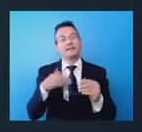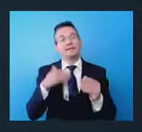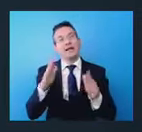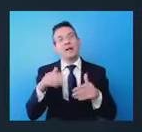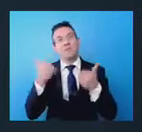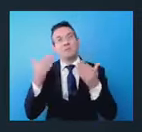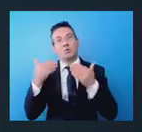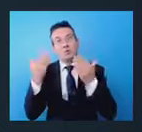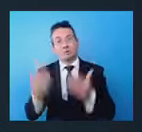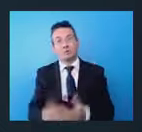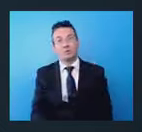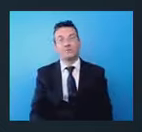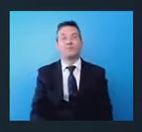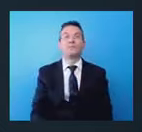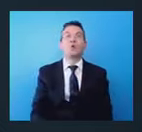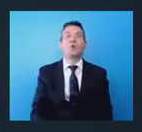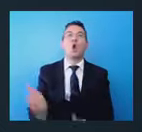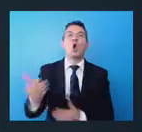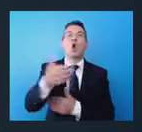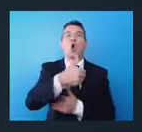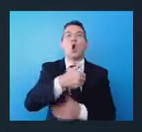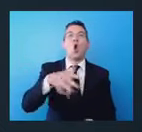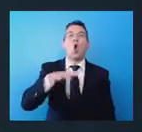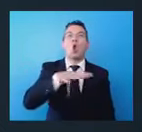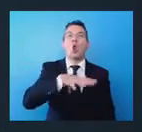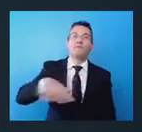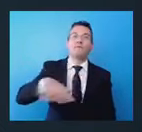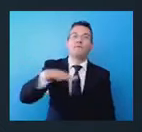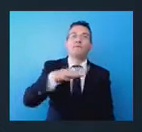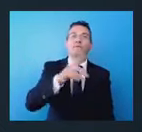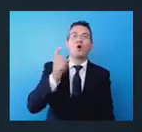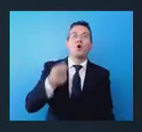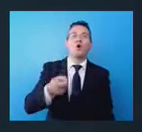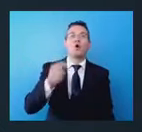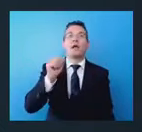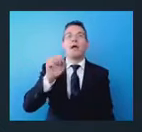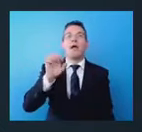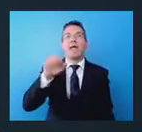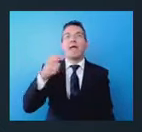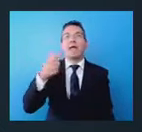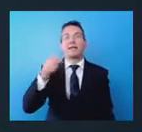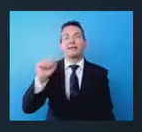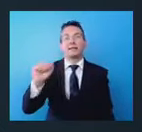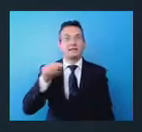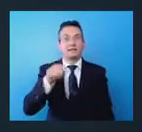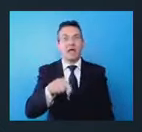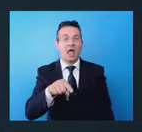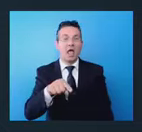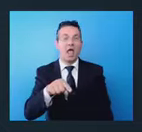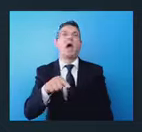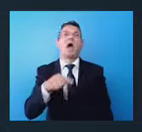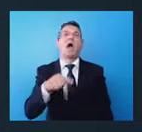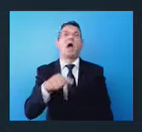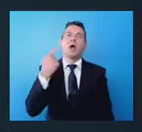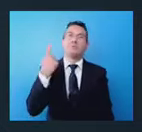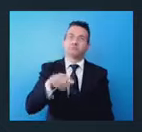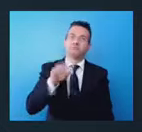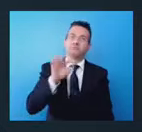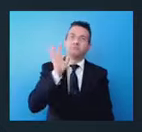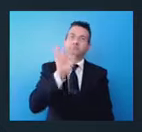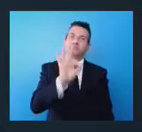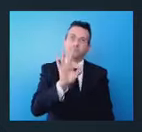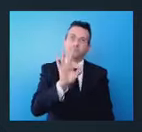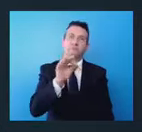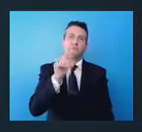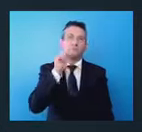Golfo di Gaeta geograficamente ha una posizione baricentrica rispetto al mercato del charter del super yacht